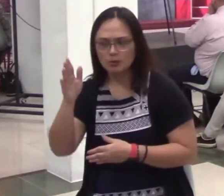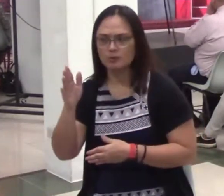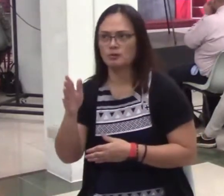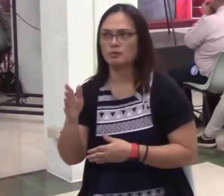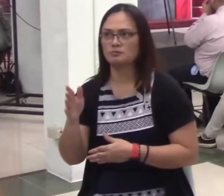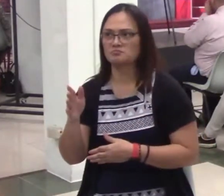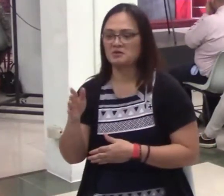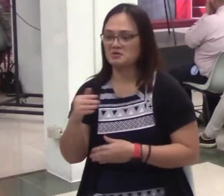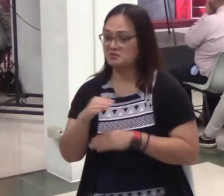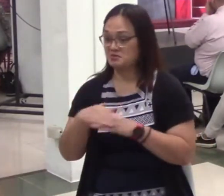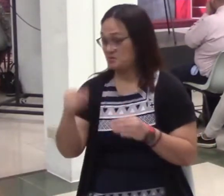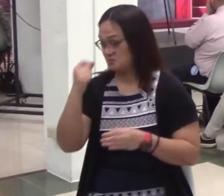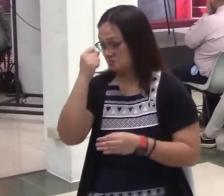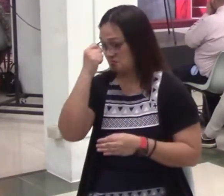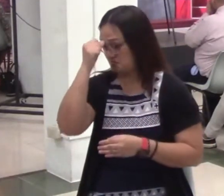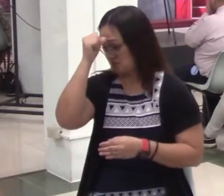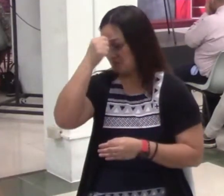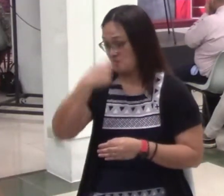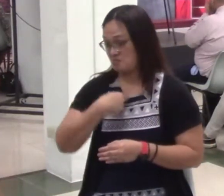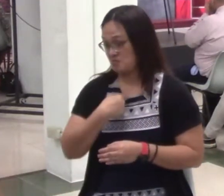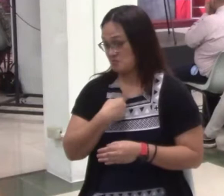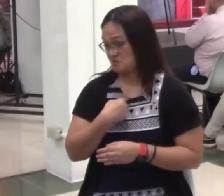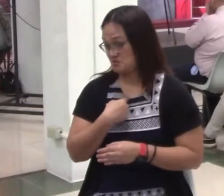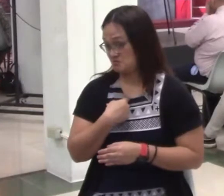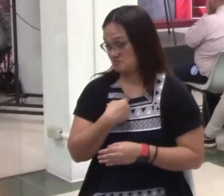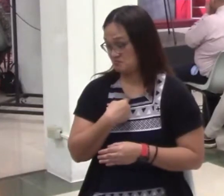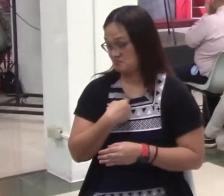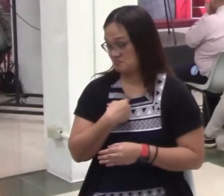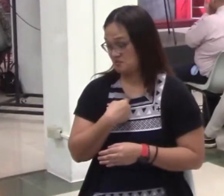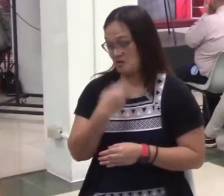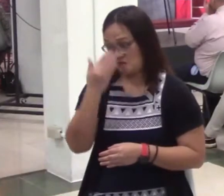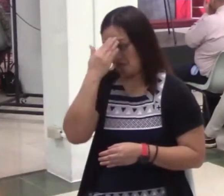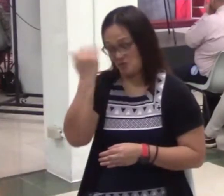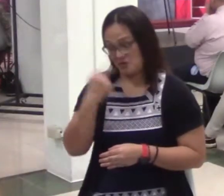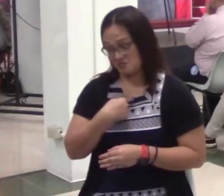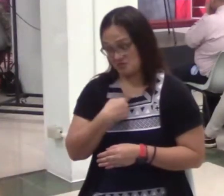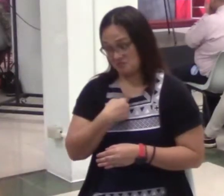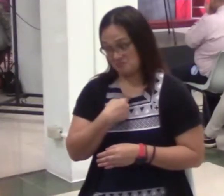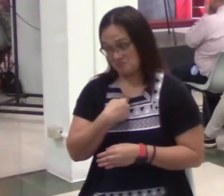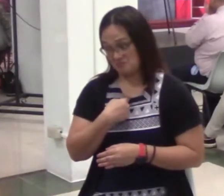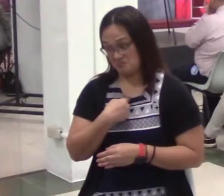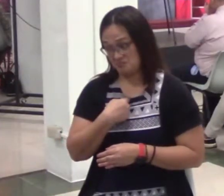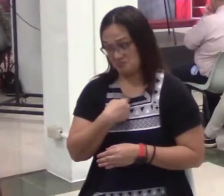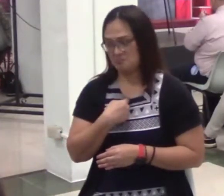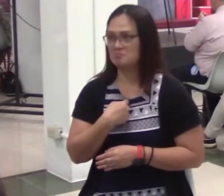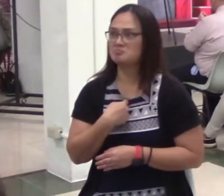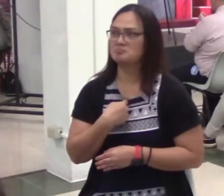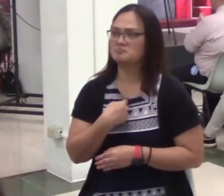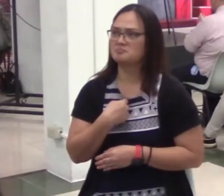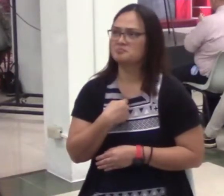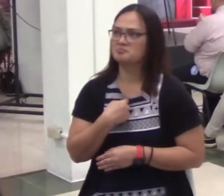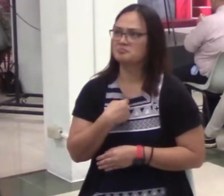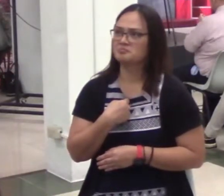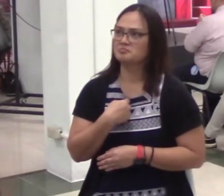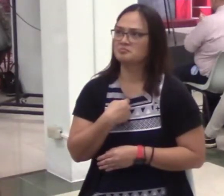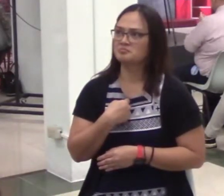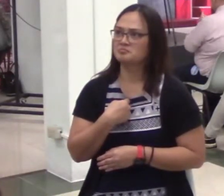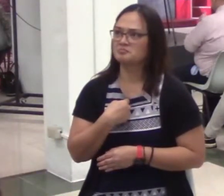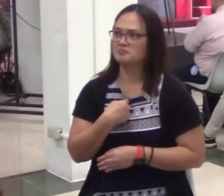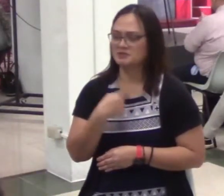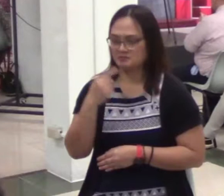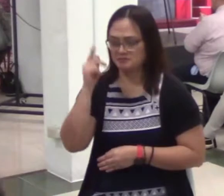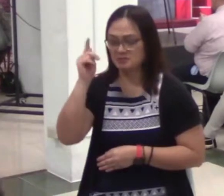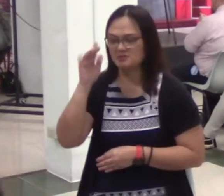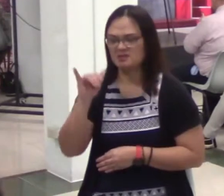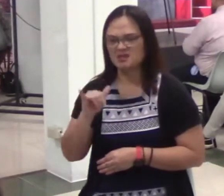maalala, no? Parang kapag nakikita lang medyo puti na buko, wala na ako maalala. Sabi ko, o nga, parang hindi ko na maalala.